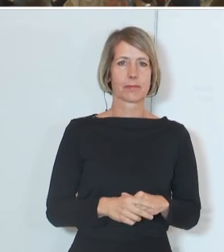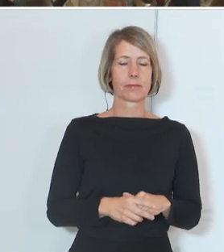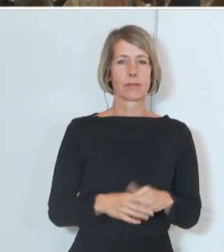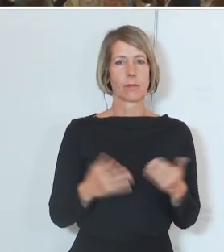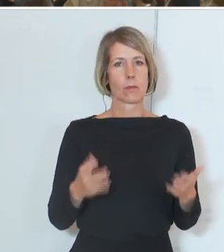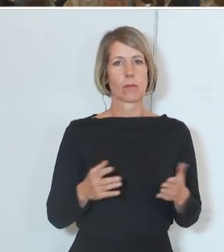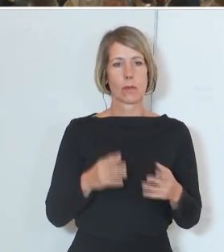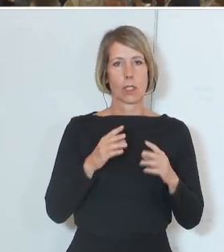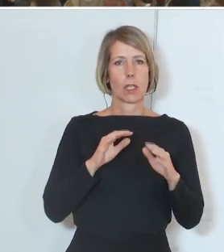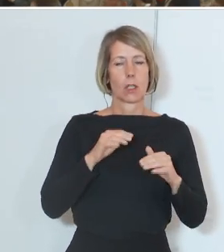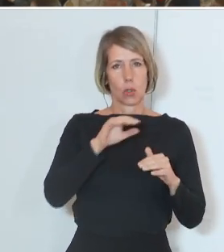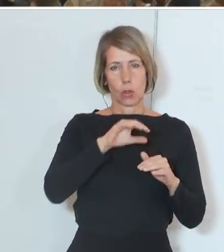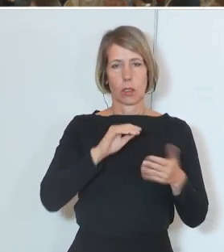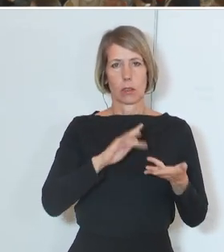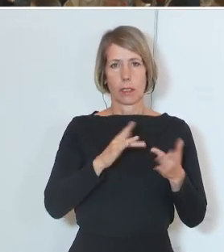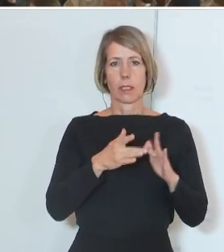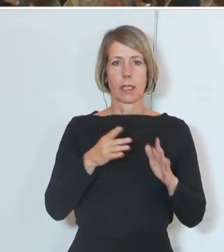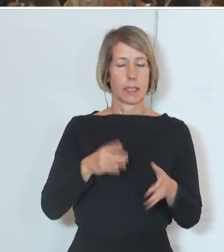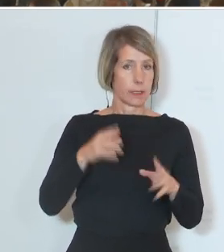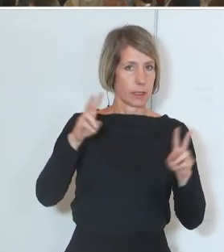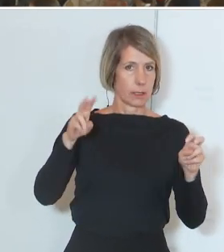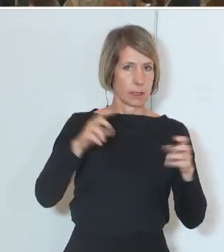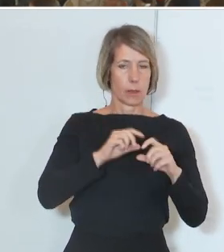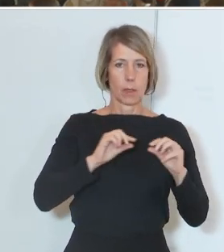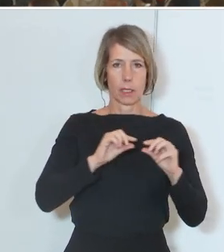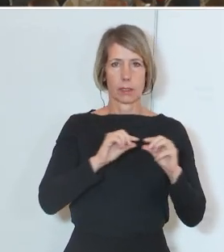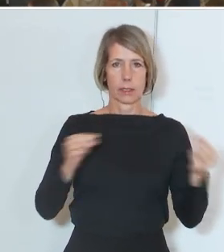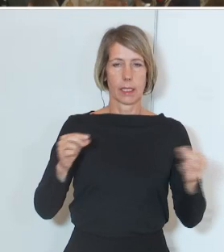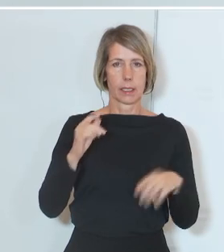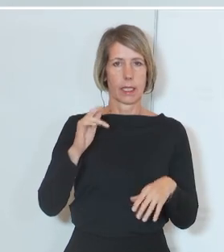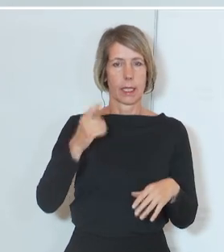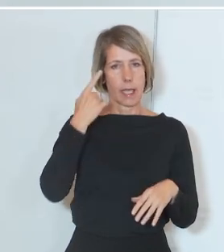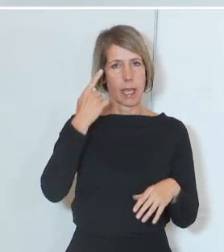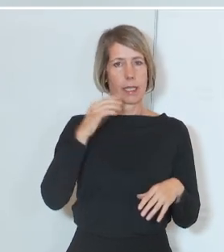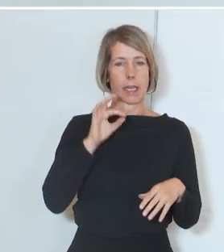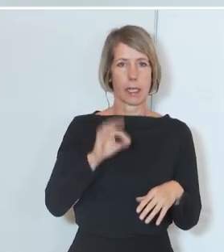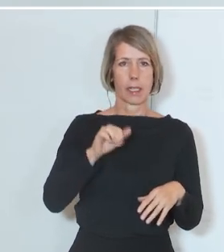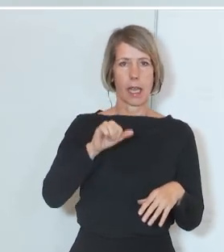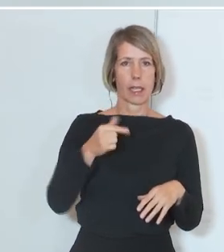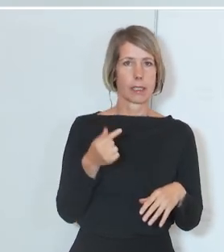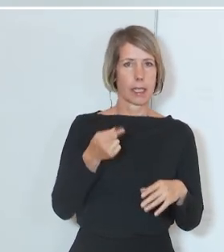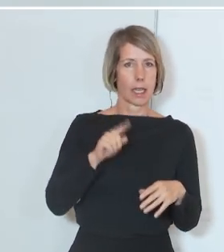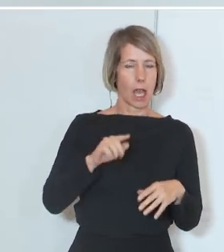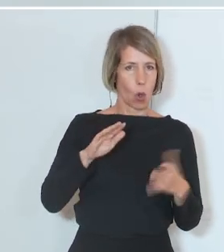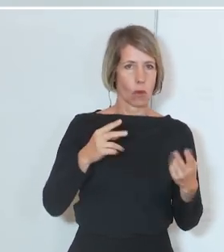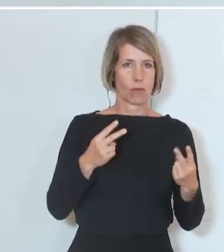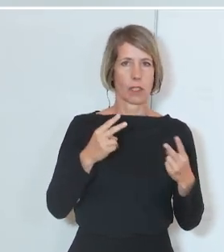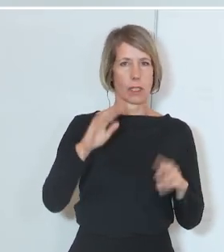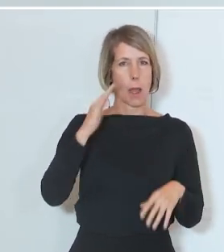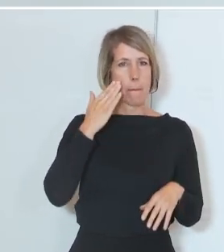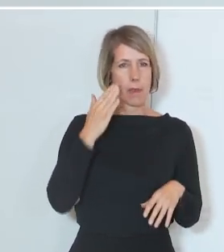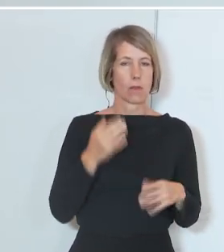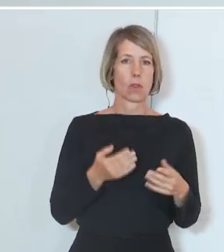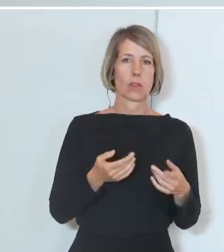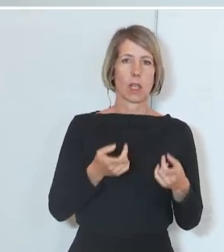Über Rinnen.at haben wir ja bereits entsprechende Unterlagen zur Verfügung, auch was etwa den bewusst von